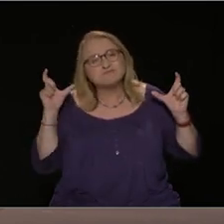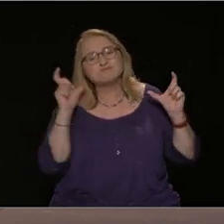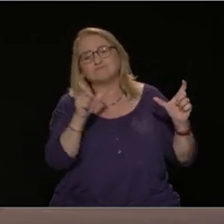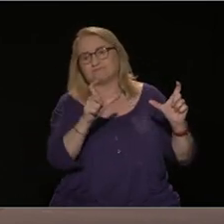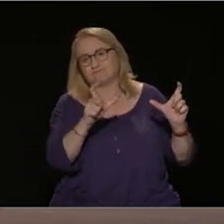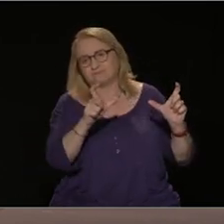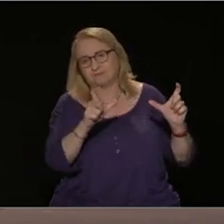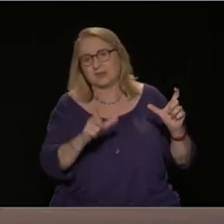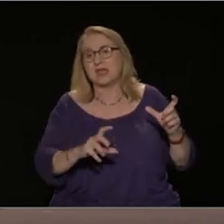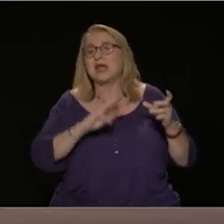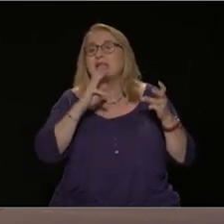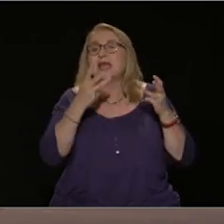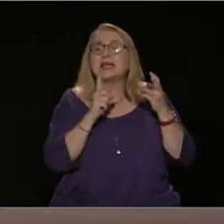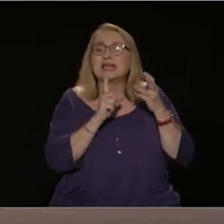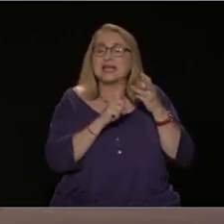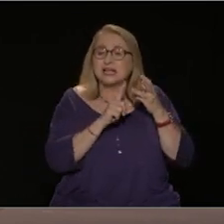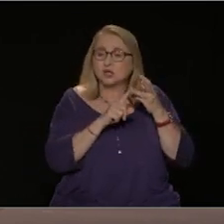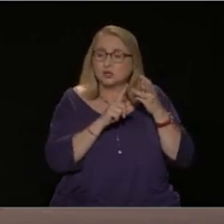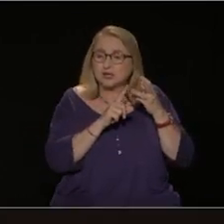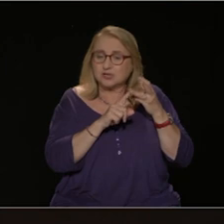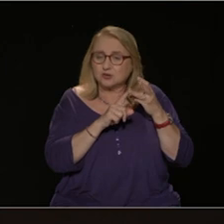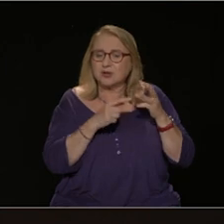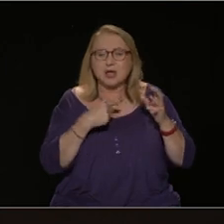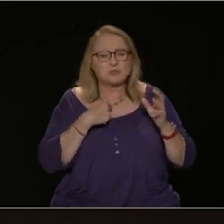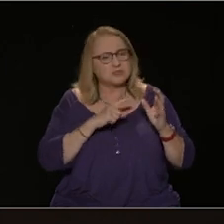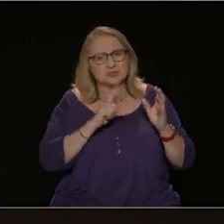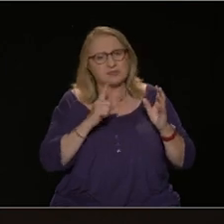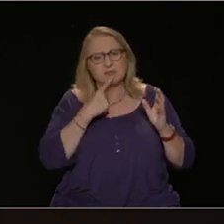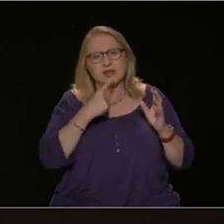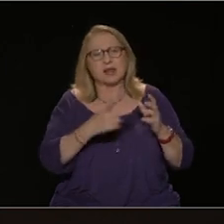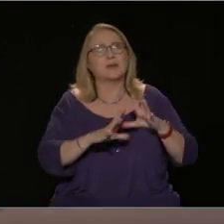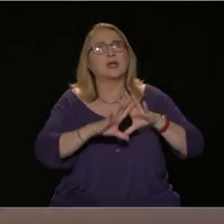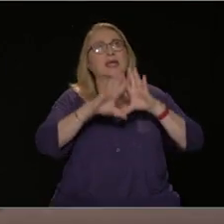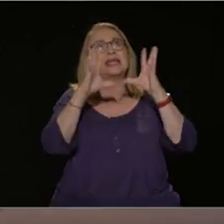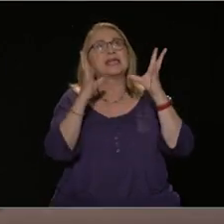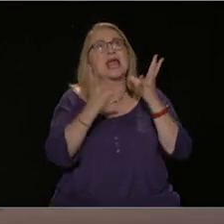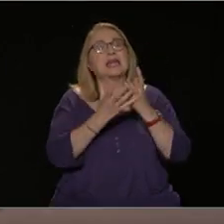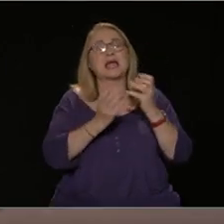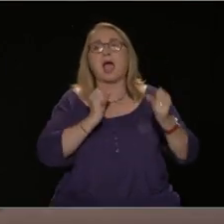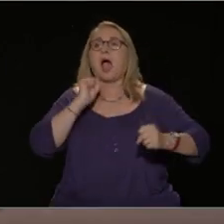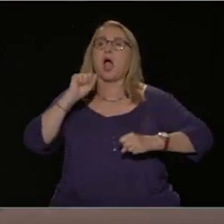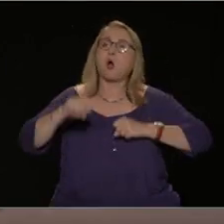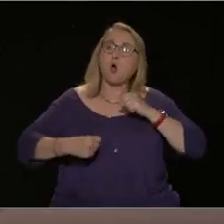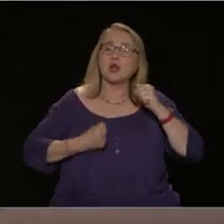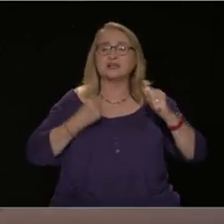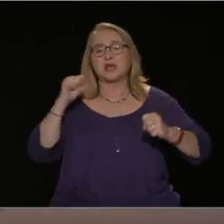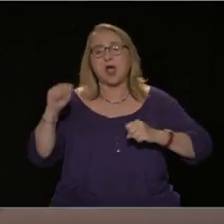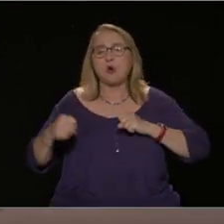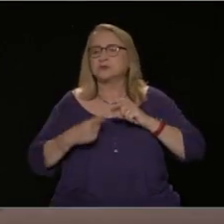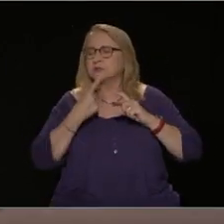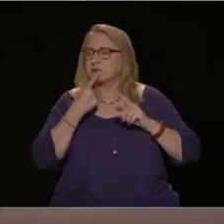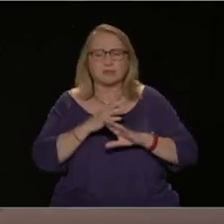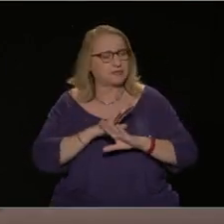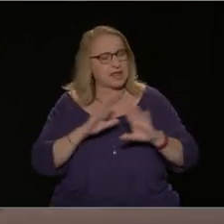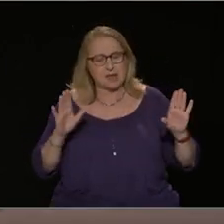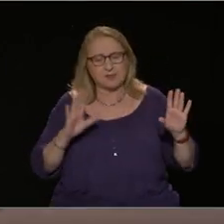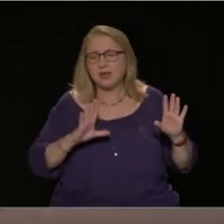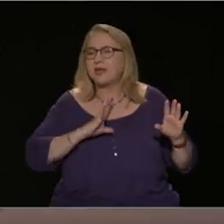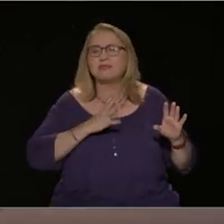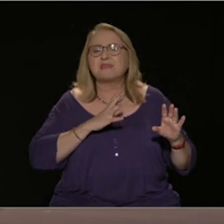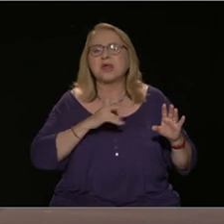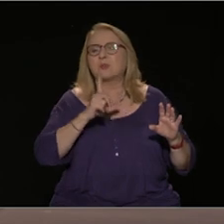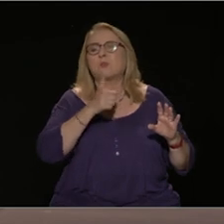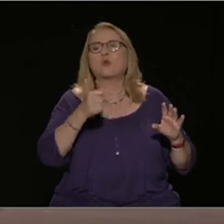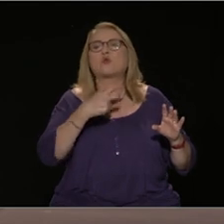δεν προβάλλουμε απλά μία πολιτική για αγώνες γενικά. Δεν θέλουμε να είμαστε μόνο μία φωνή που να ακολουθεί τις